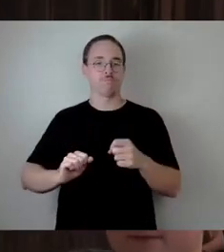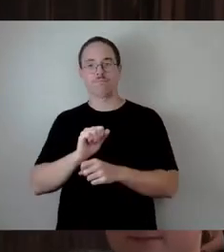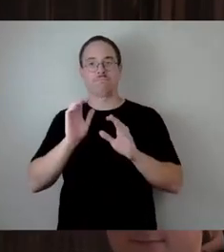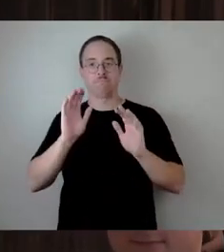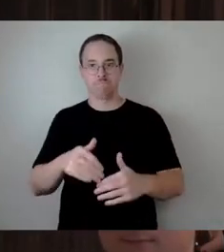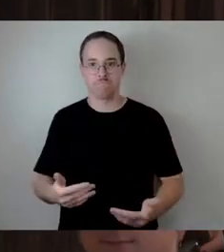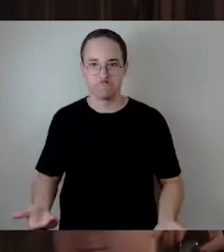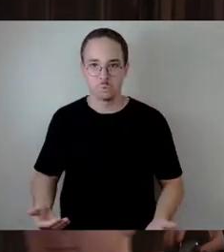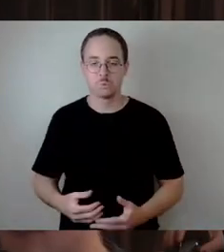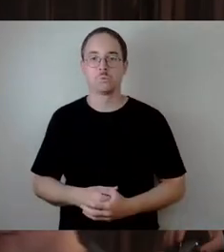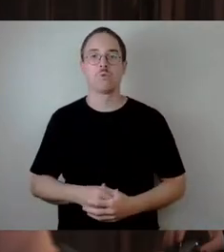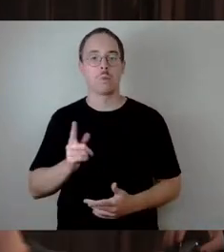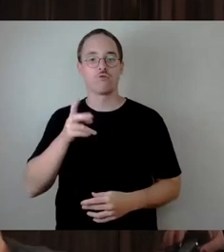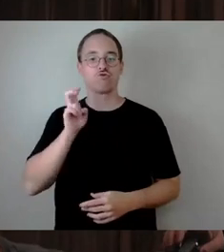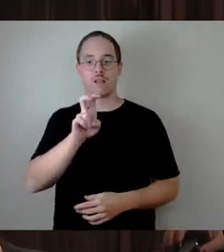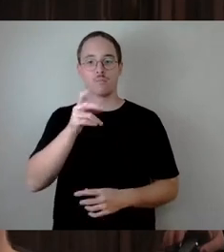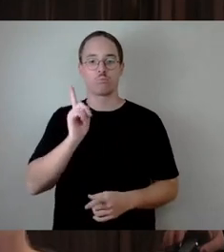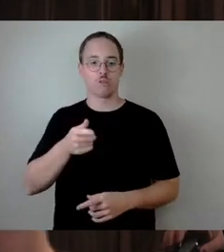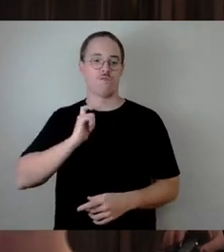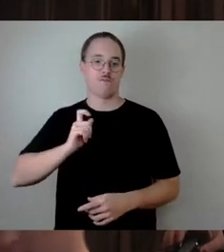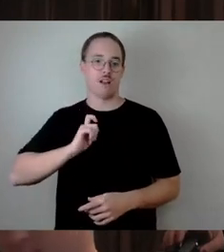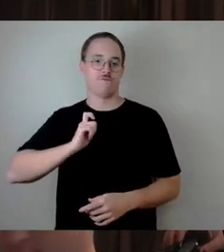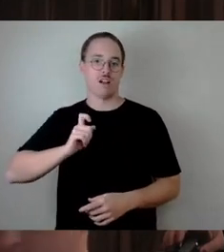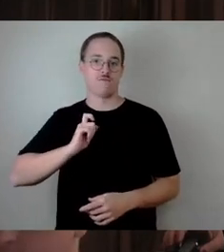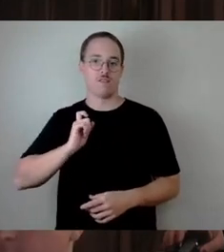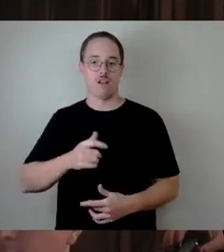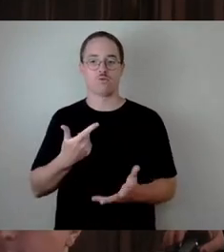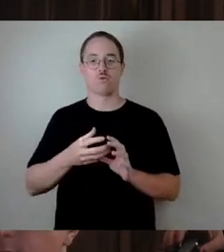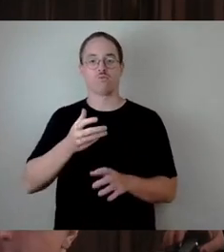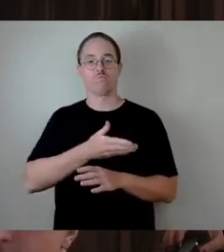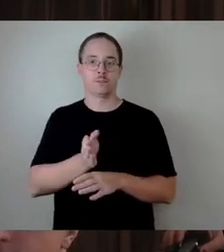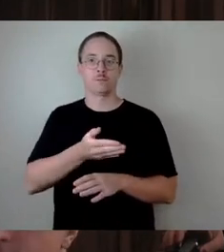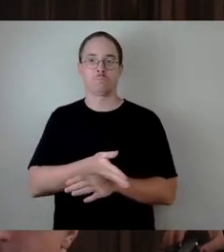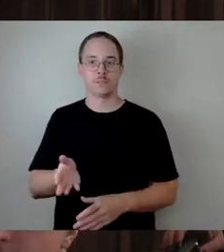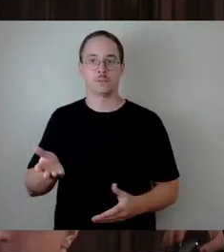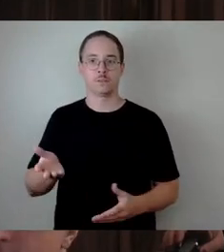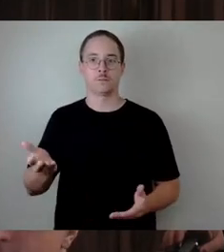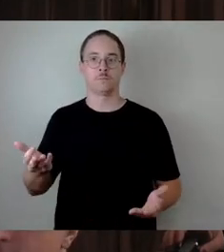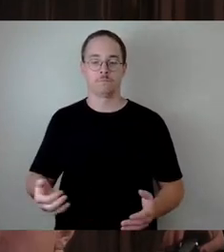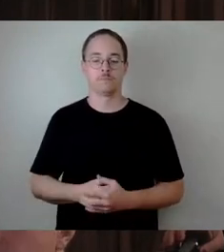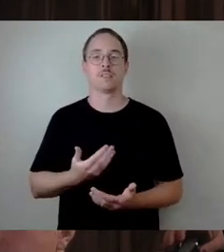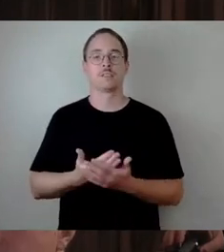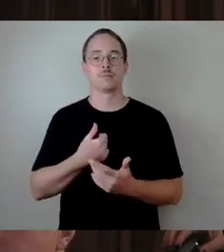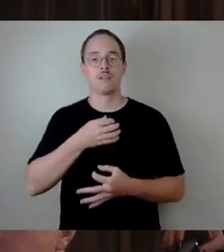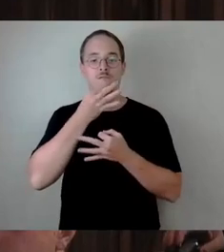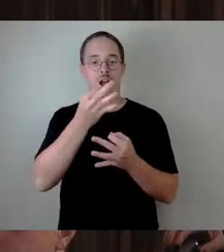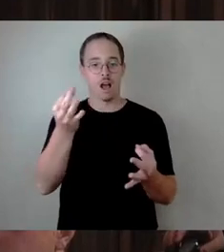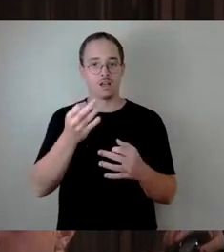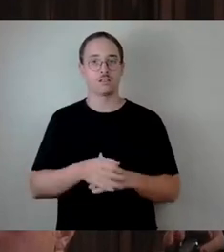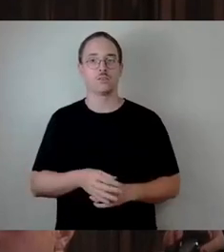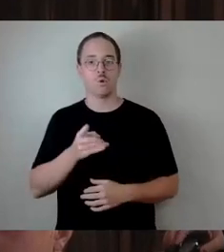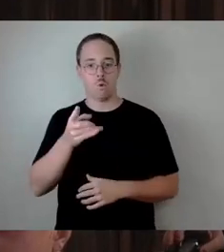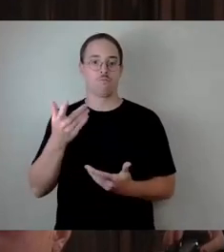einen ganzen Ampelzyklus verlieren. Ich frage Sie, aufgrund der rechtswidrigen Nichtbeachtung der Sperrung des Fahrstreifens für